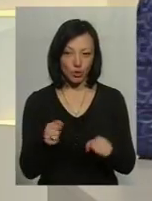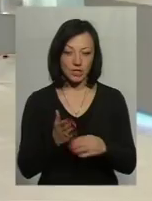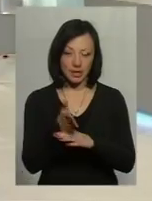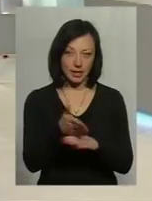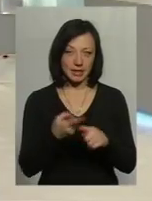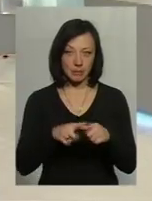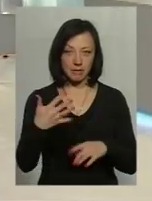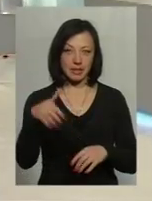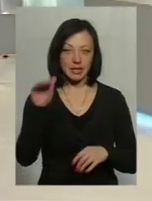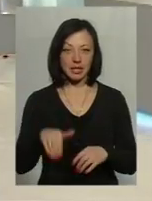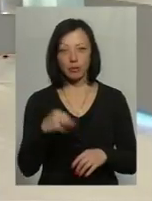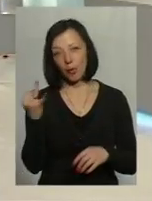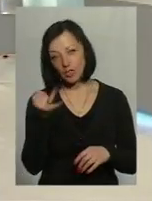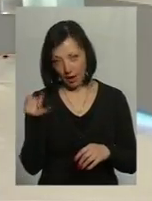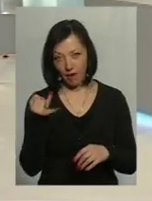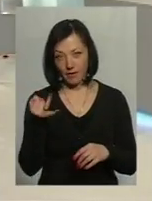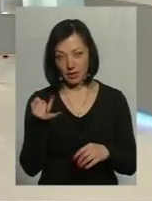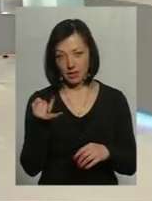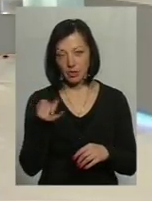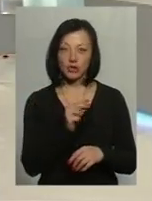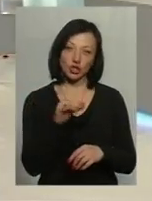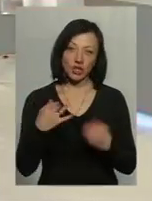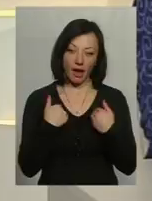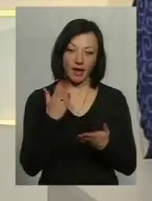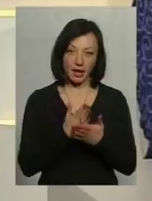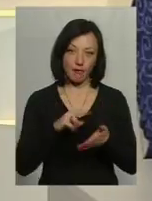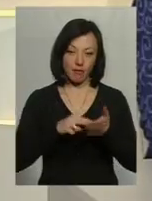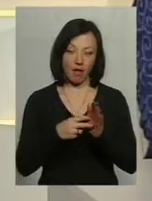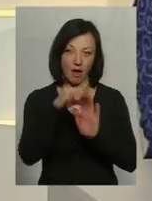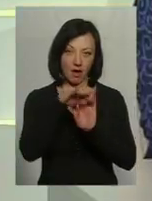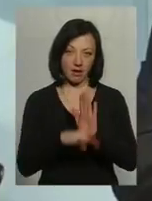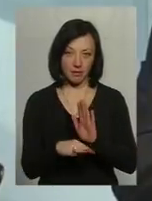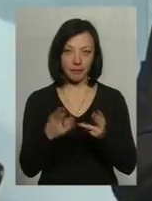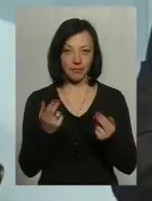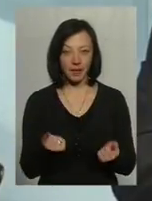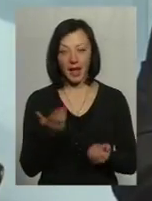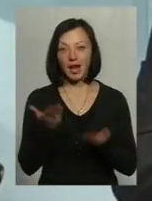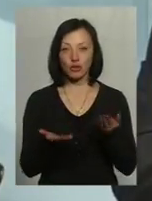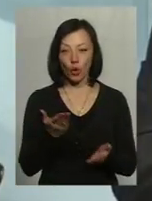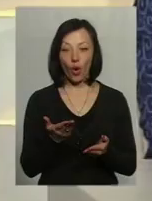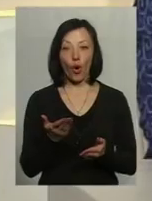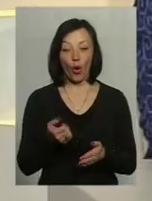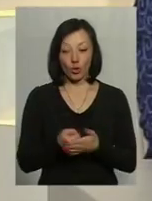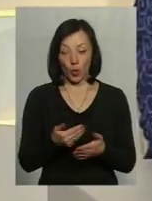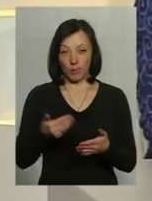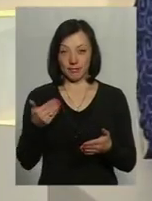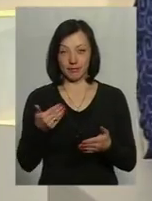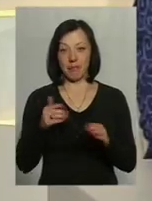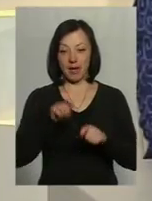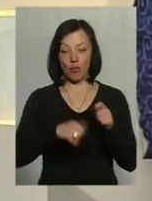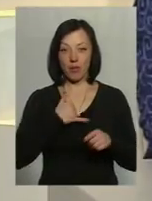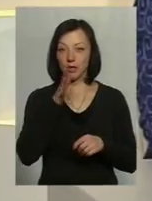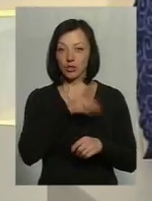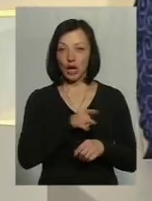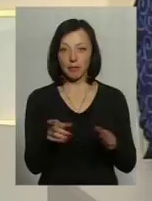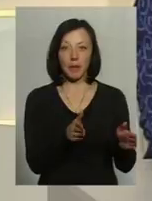50 тисяч і поцікавитися. Чи я є в плані перевірки? Якщо до моменту перевірки в мене є ще